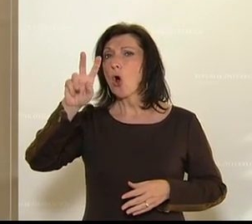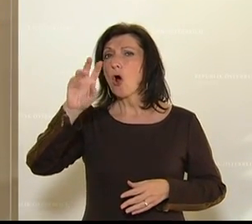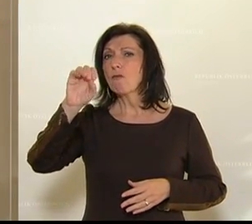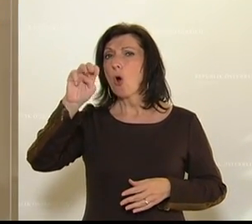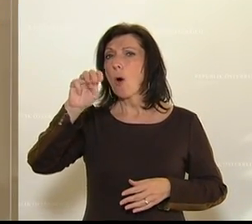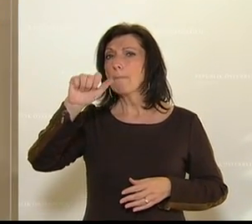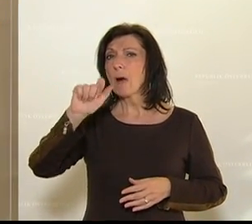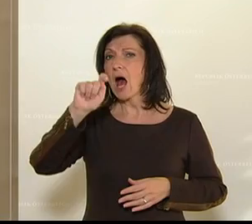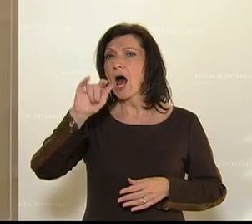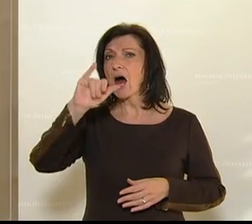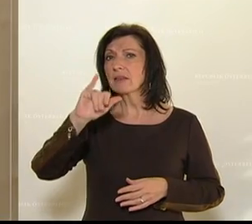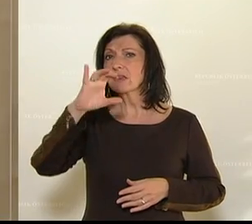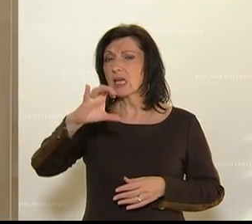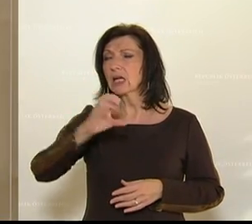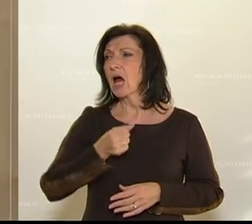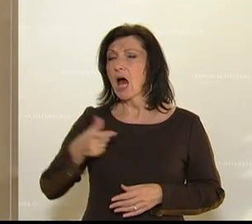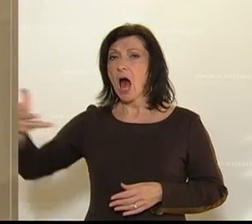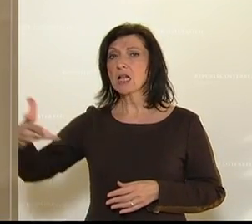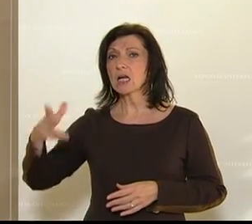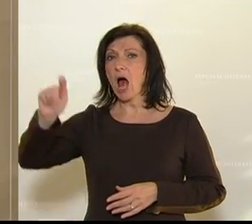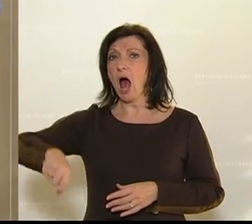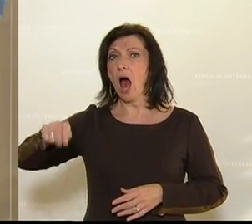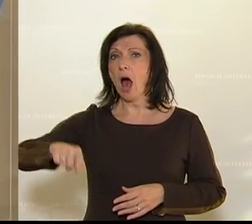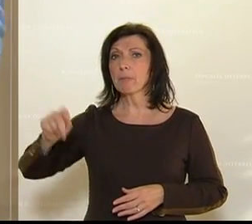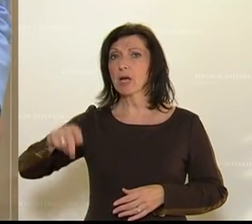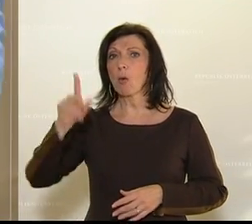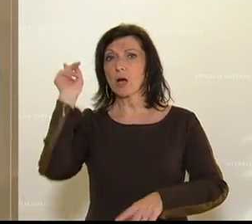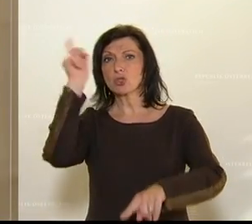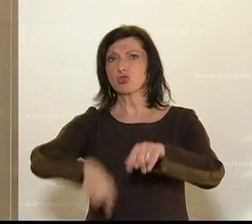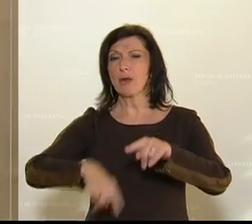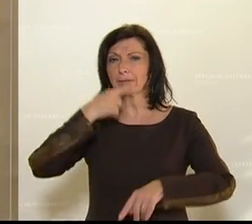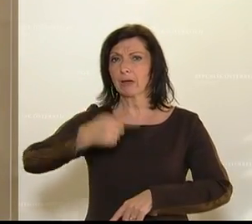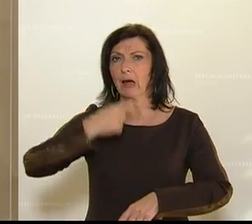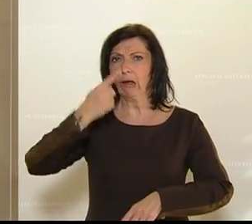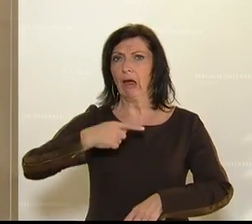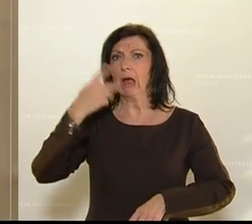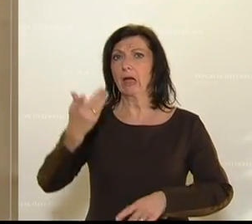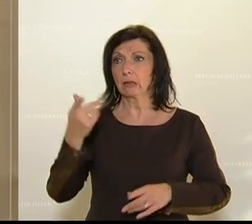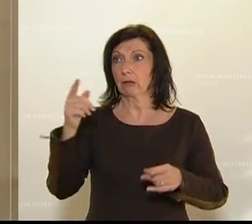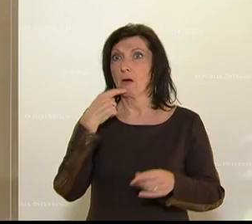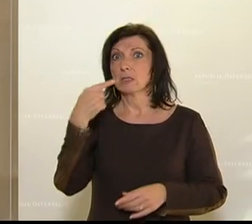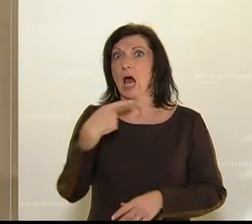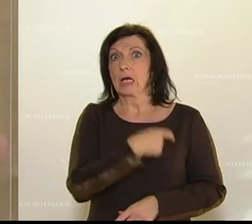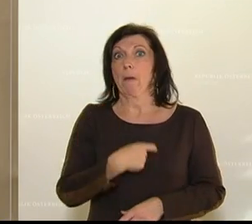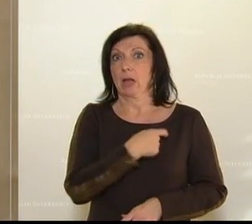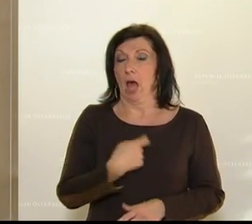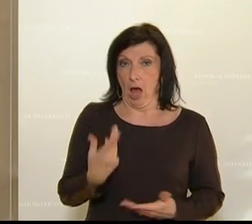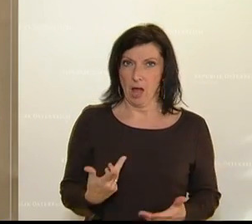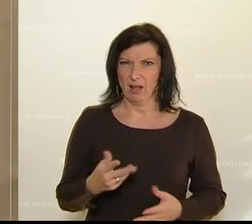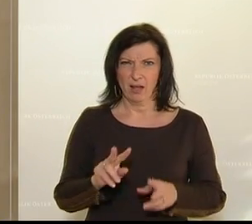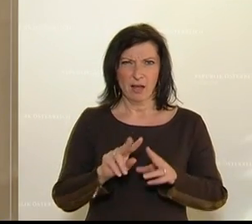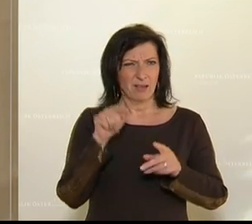von einigen Parlamentariern verunglimpft, ja sogar kriminalisiert wird. Ich halte es für einen Skandal, einen